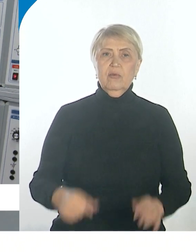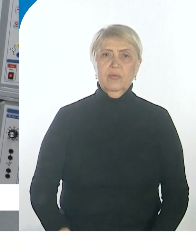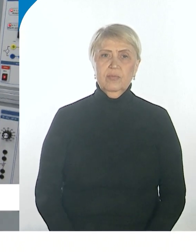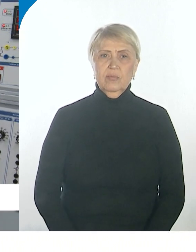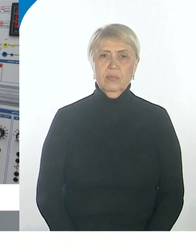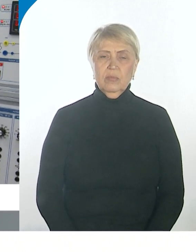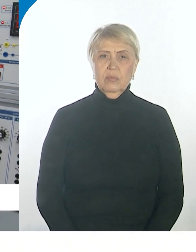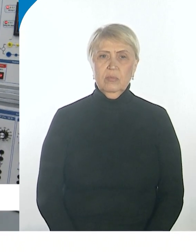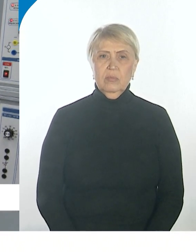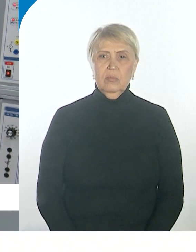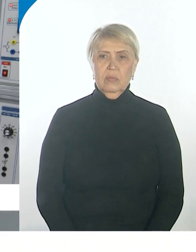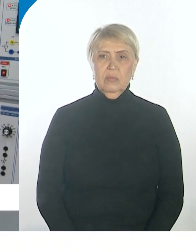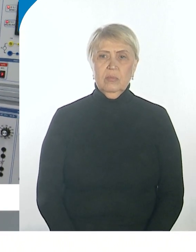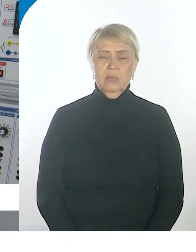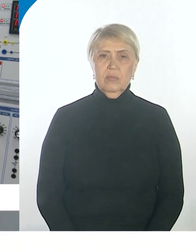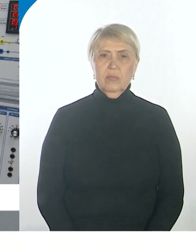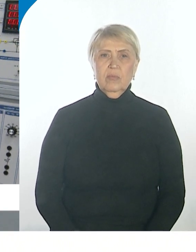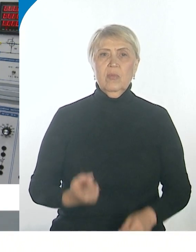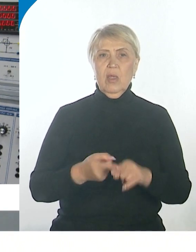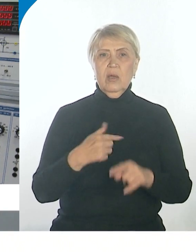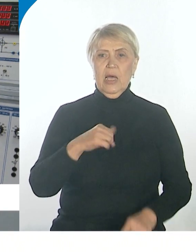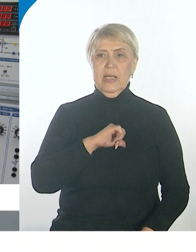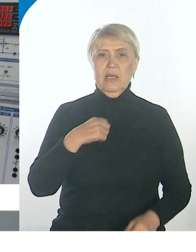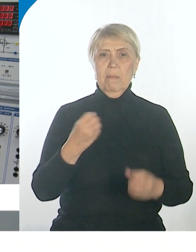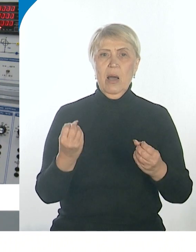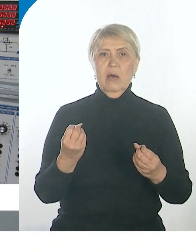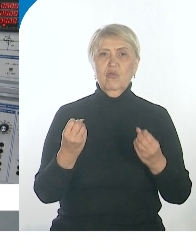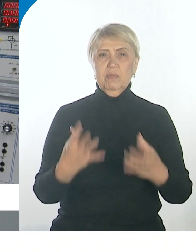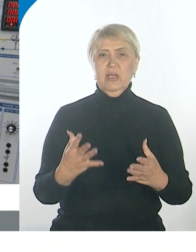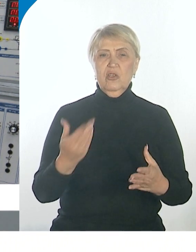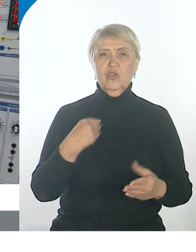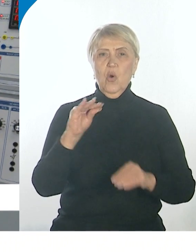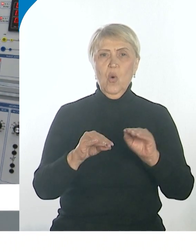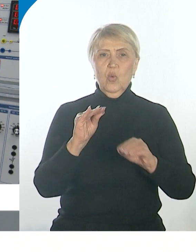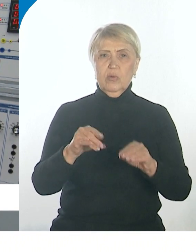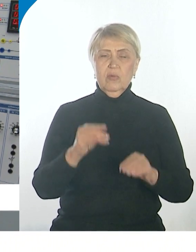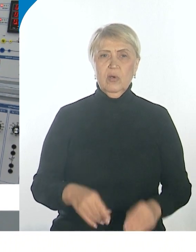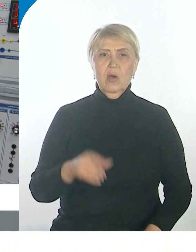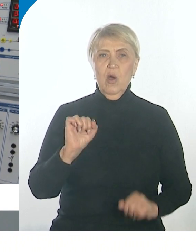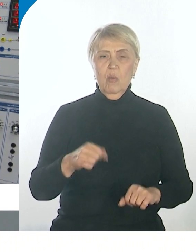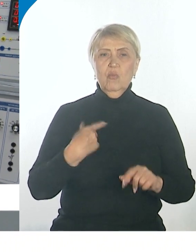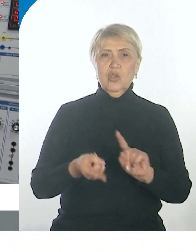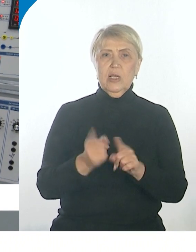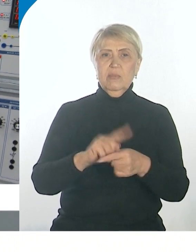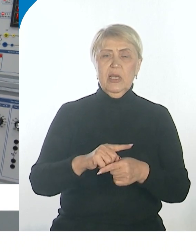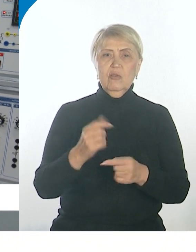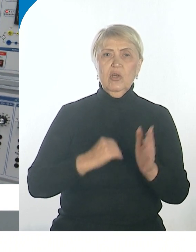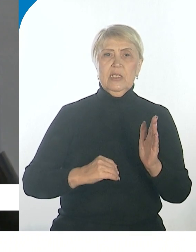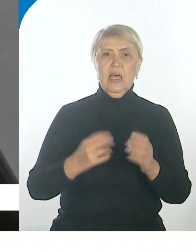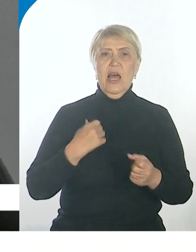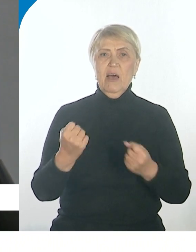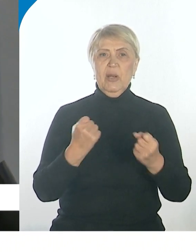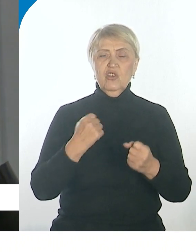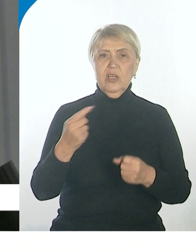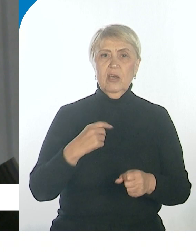тяжело изучать. Это, например, самая простейшая установка через автотрансформатор. Можно изменять напряжение, подаваемое на лампочку,